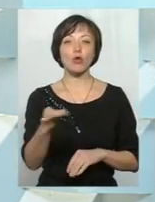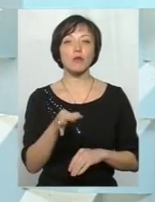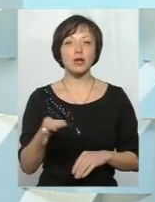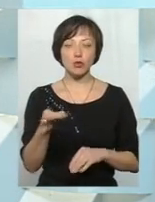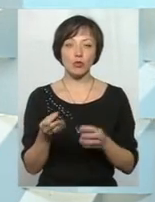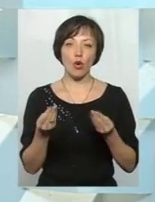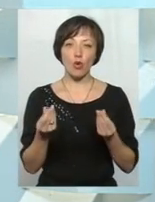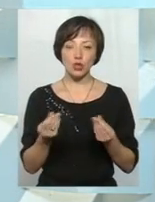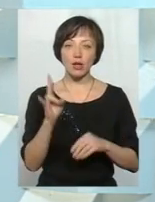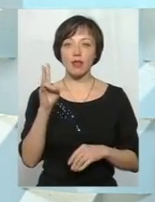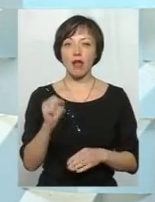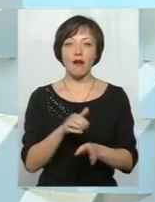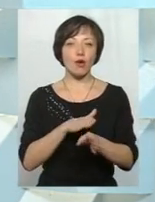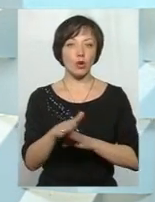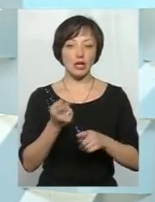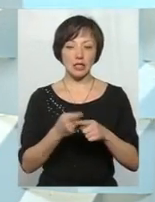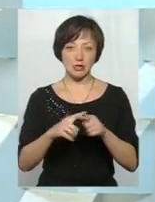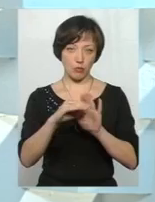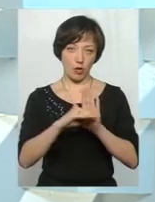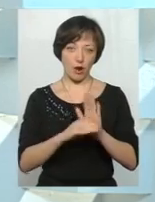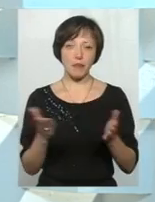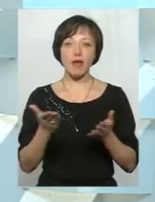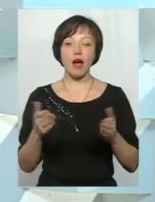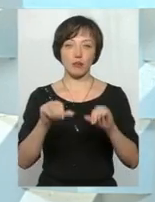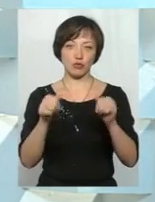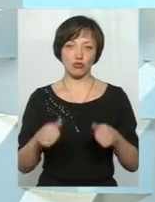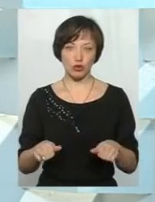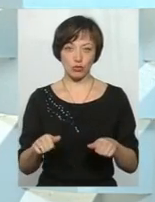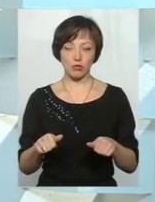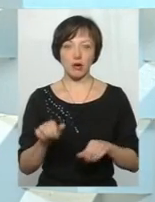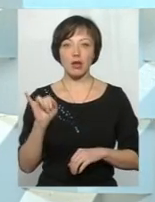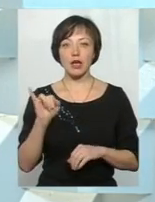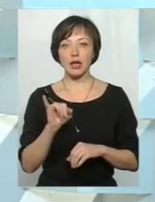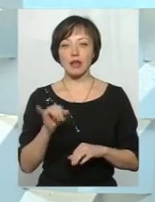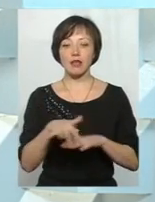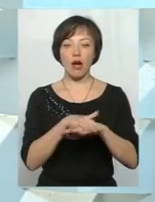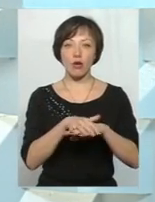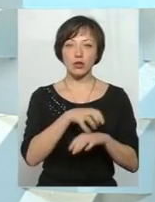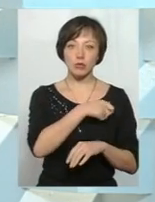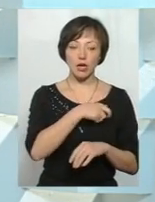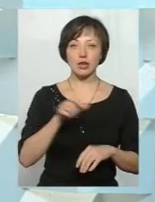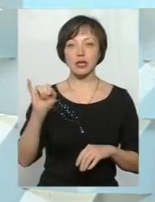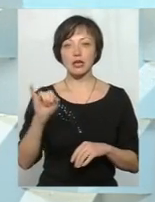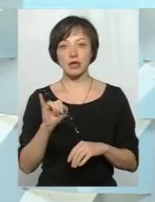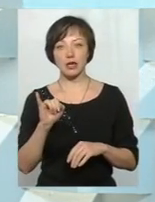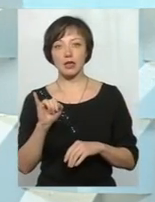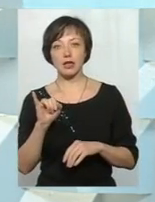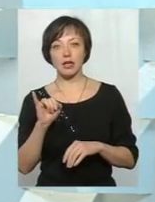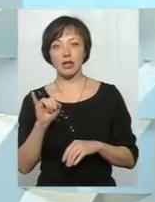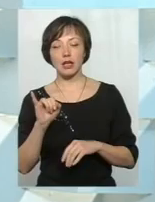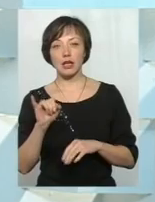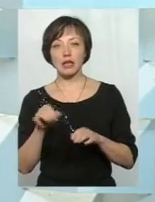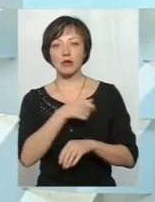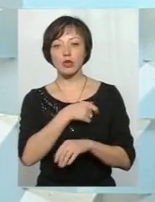гроші на виконання цих програм, і яким чином і народні обранці, і обранці